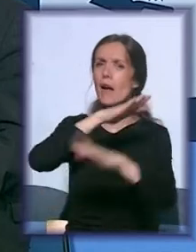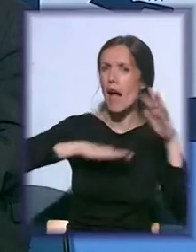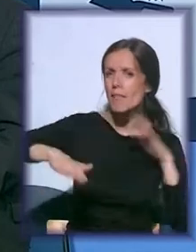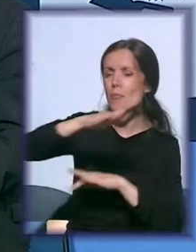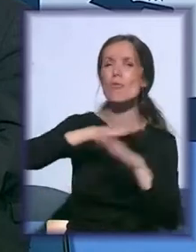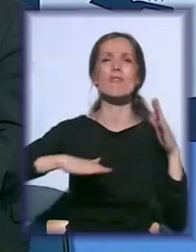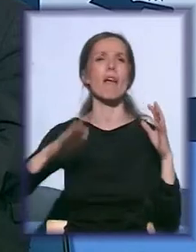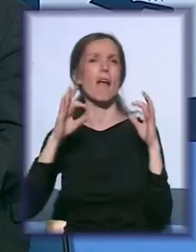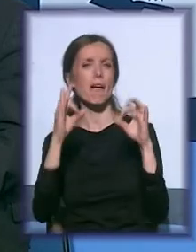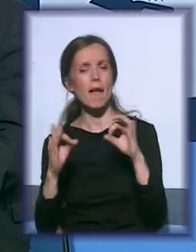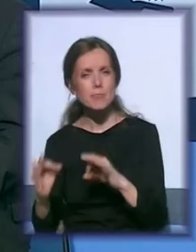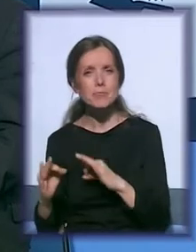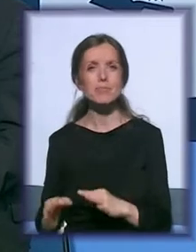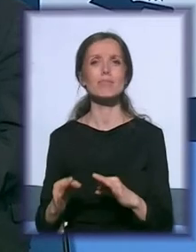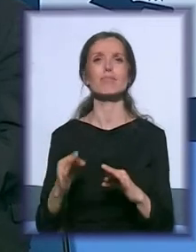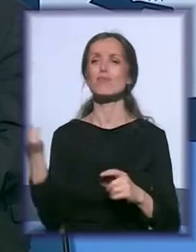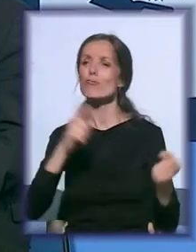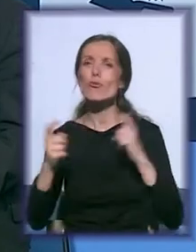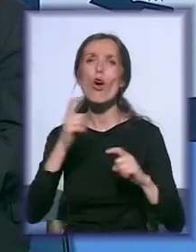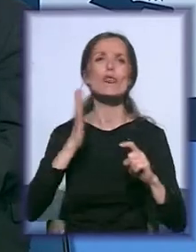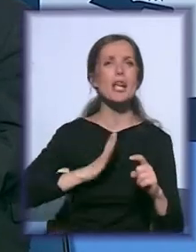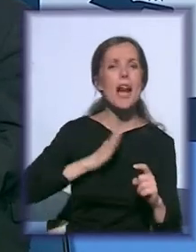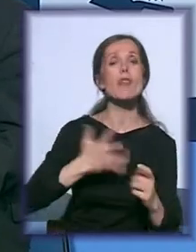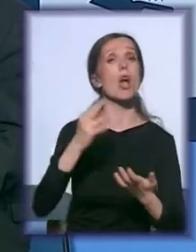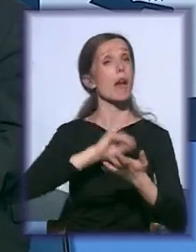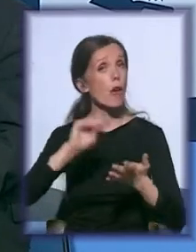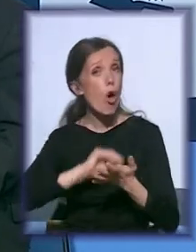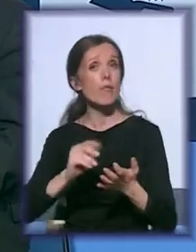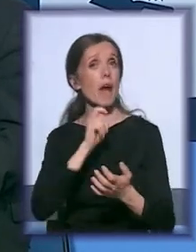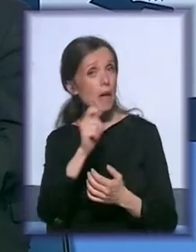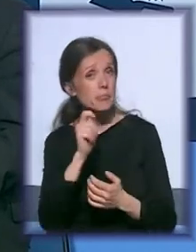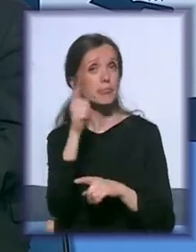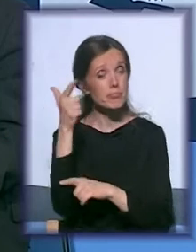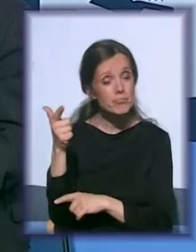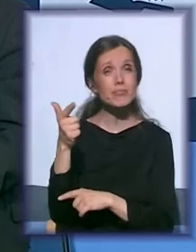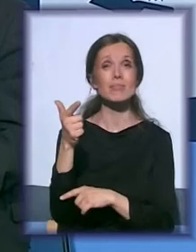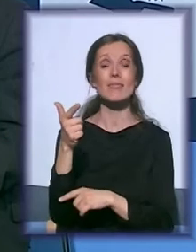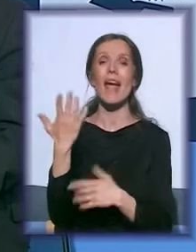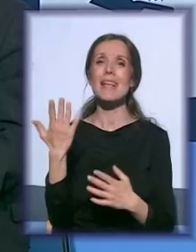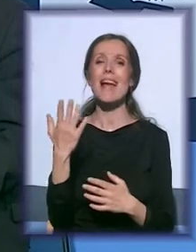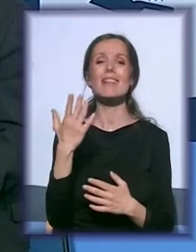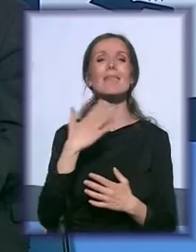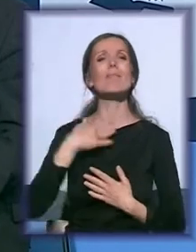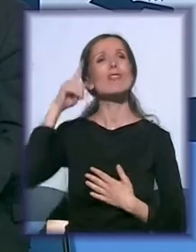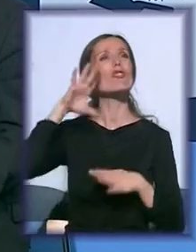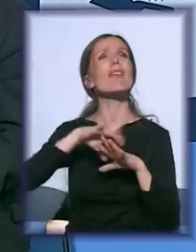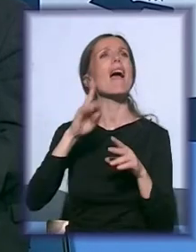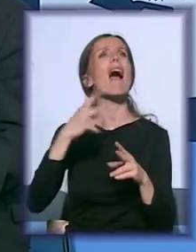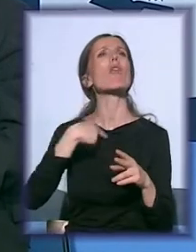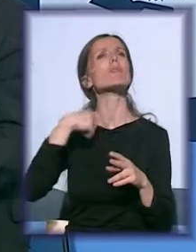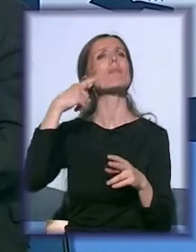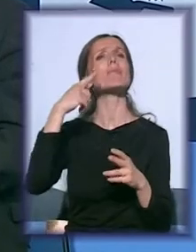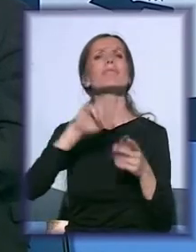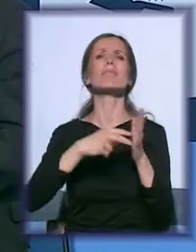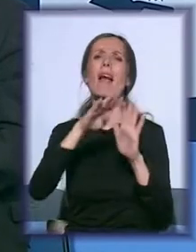dosta je bilo i građana i novinara i slično. E sad, koncept sajma, ovo koje mi držimo,